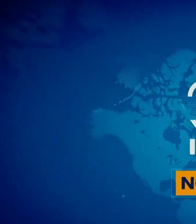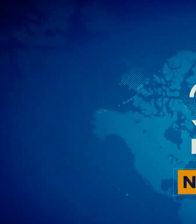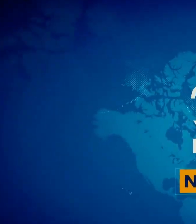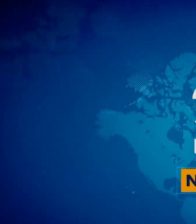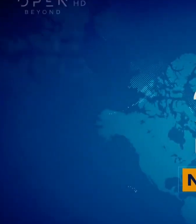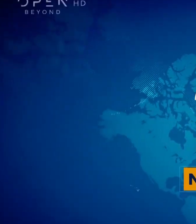Ευχαριστώ.